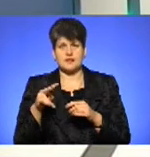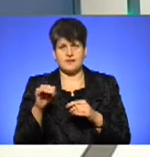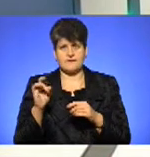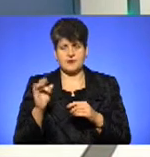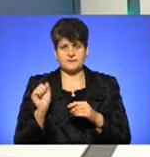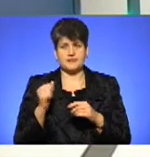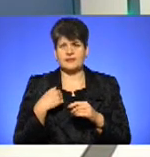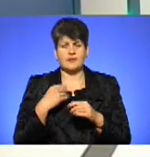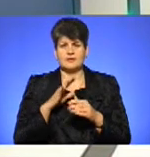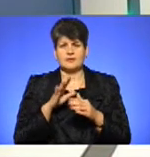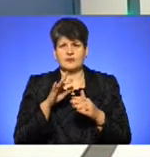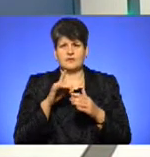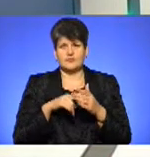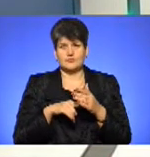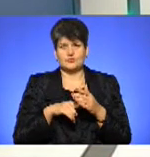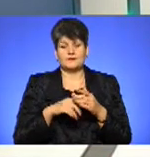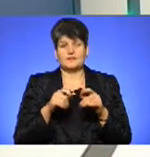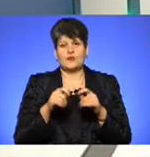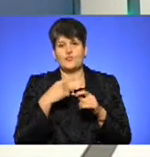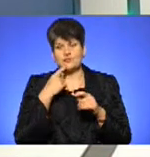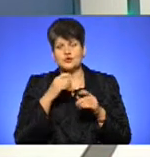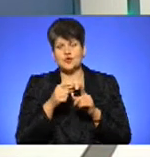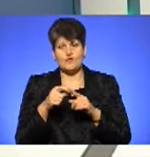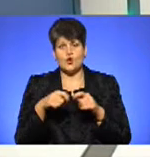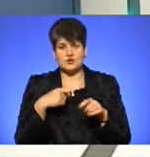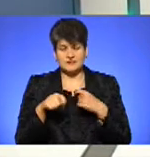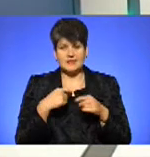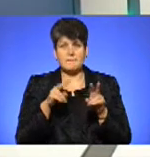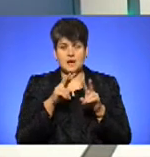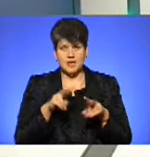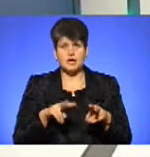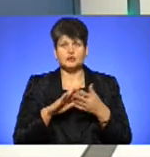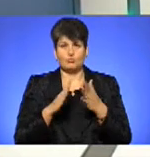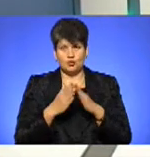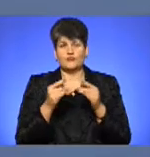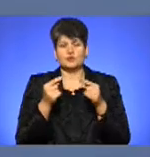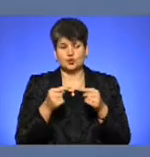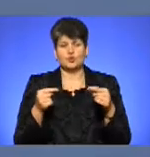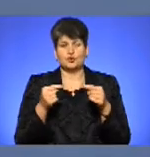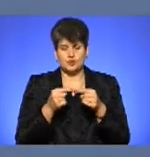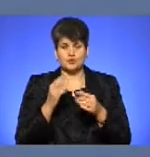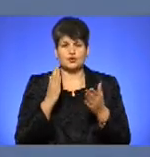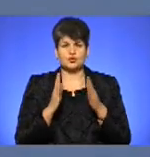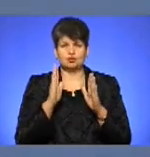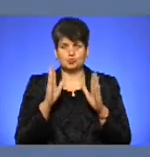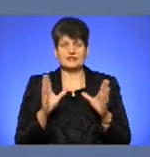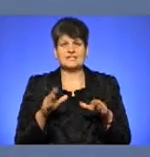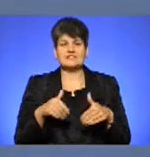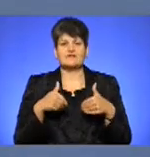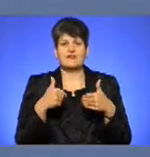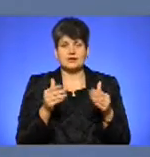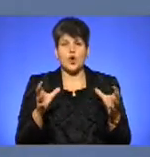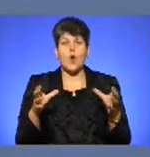Я не впевнений, чи я вживав слово розірвати, але переглянути умови точно, якщо буде звернення об'єднаної